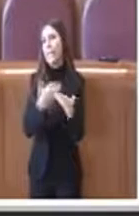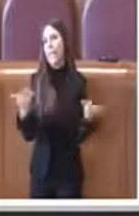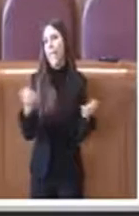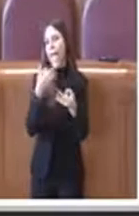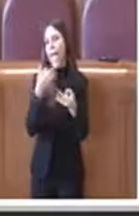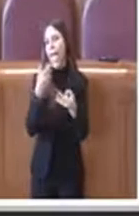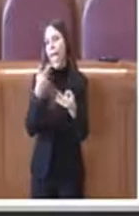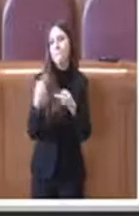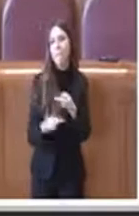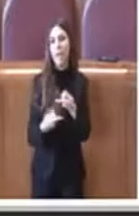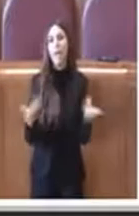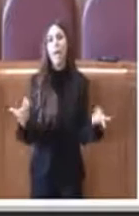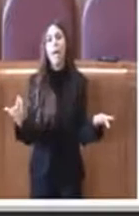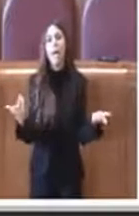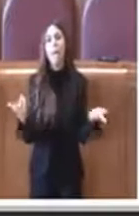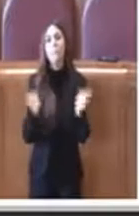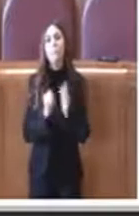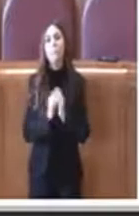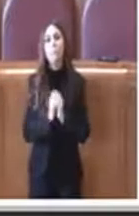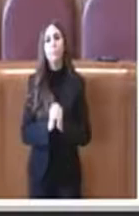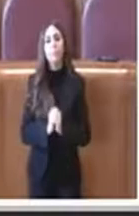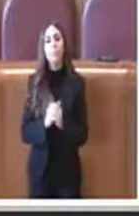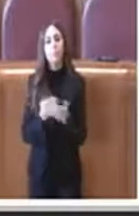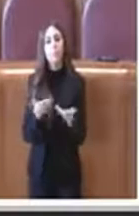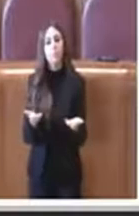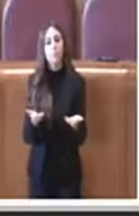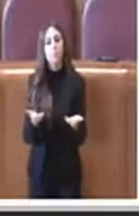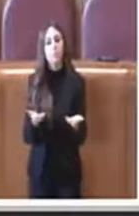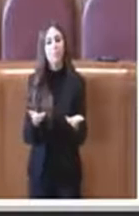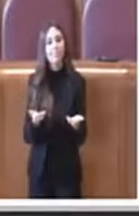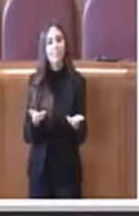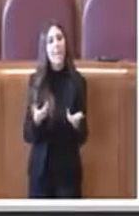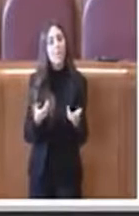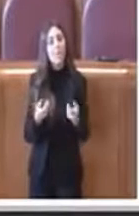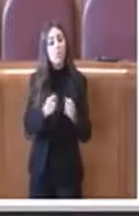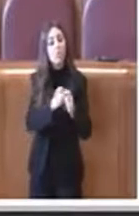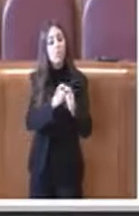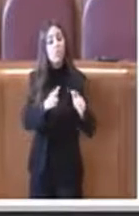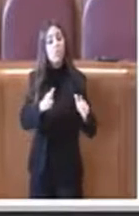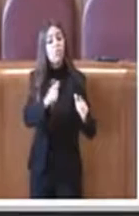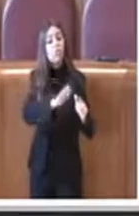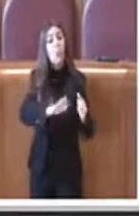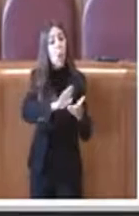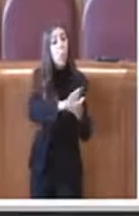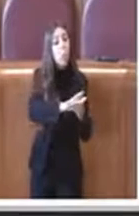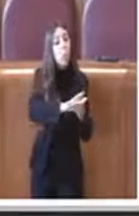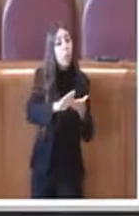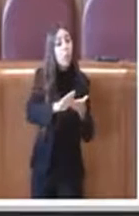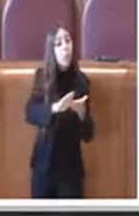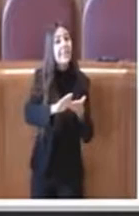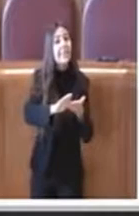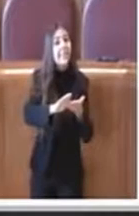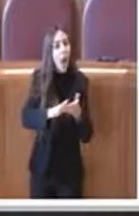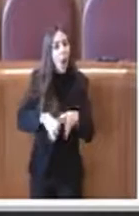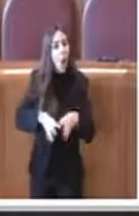sempre detto che la pulizia della città parte dai conti